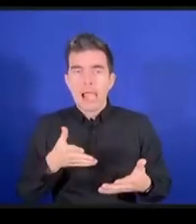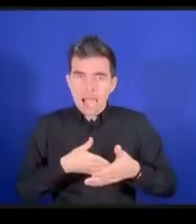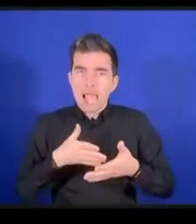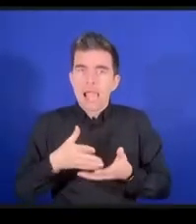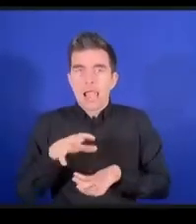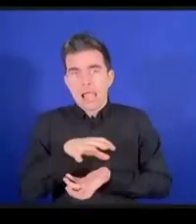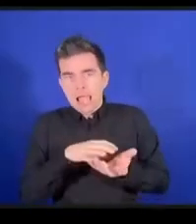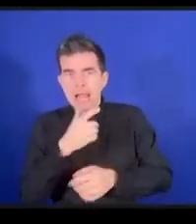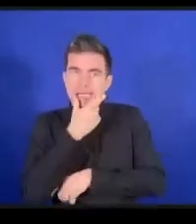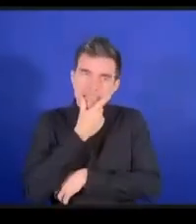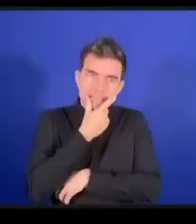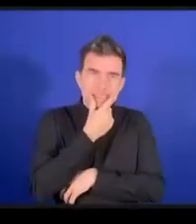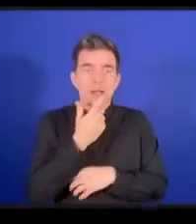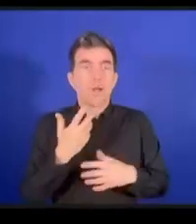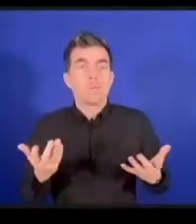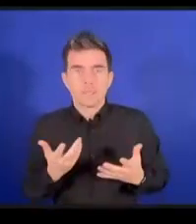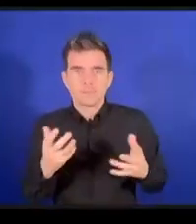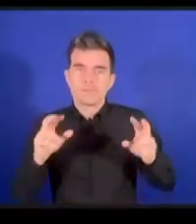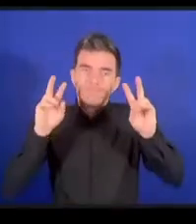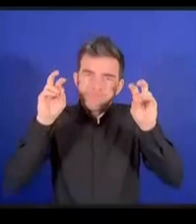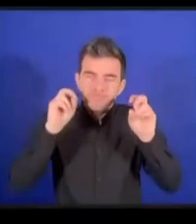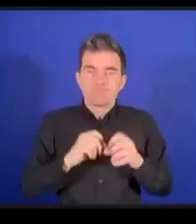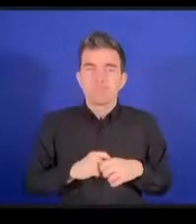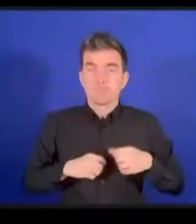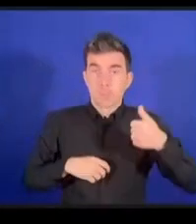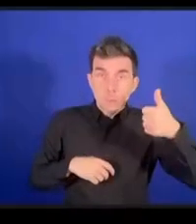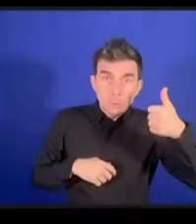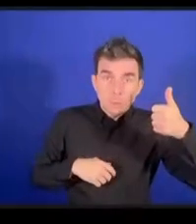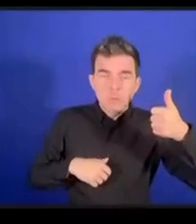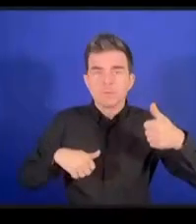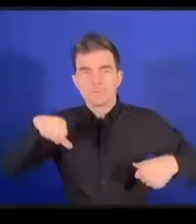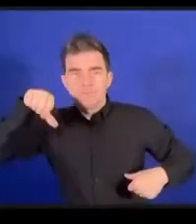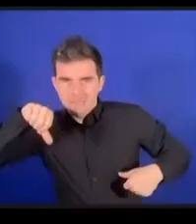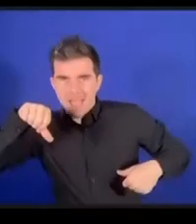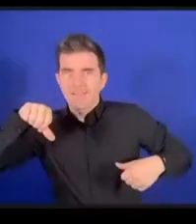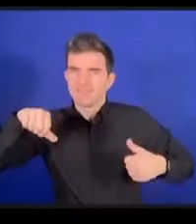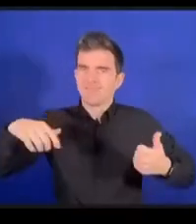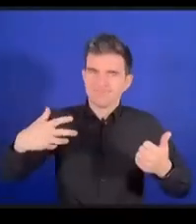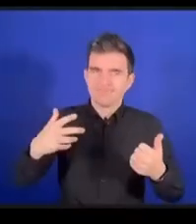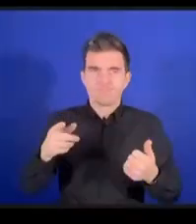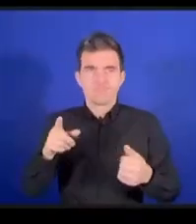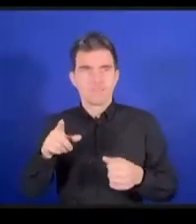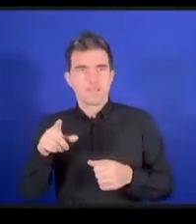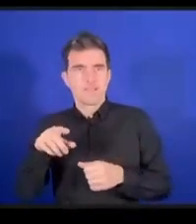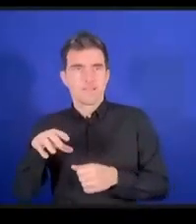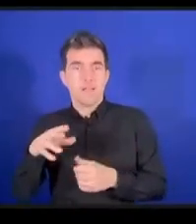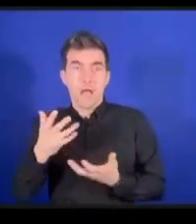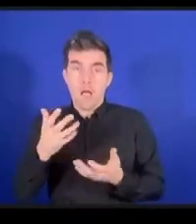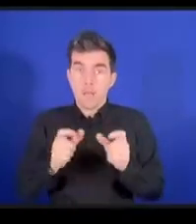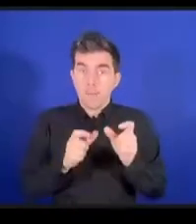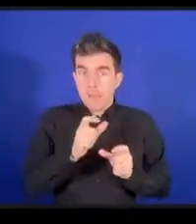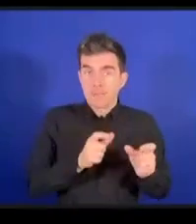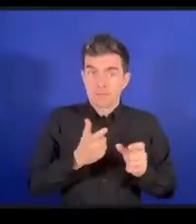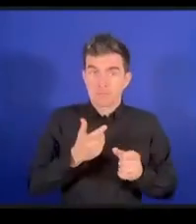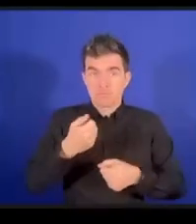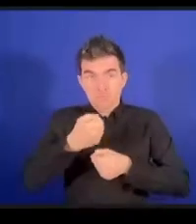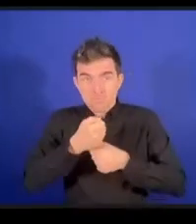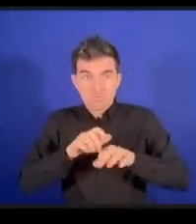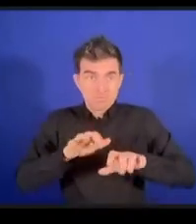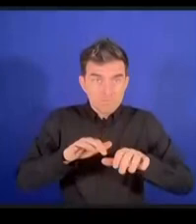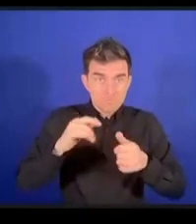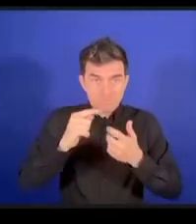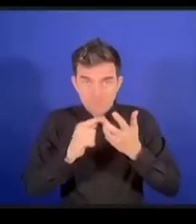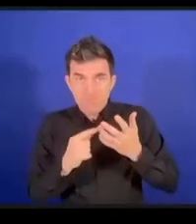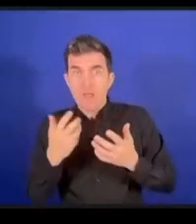ですからインターネットを攻撃している人たちもAIを使っています例えばですねその運用の